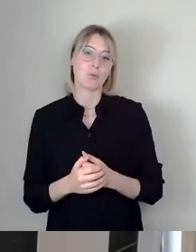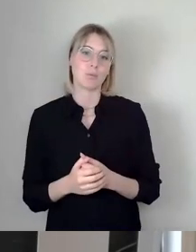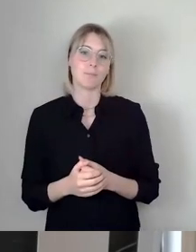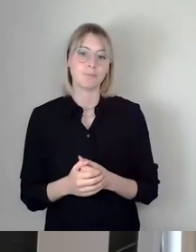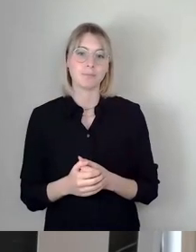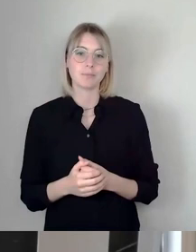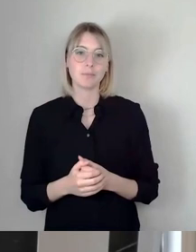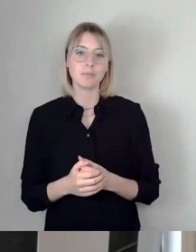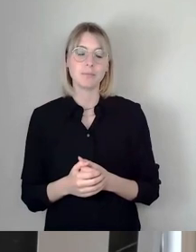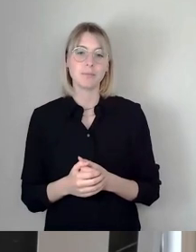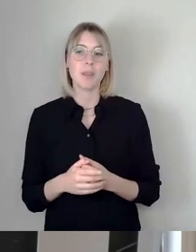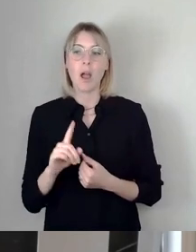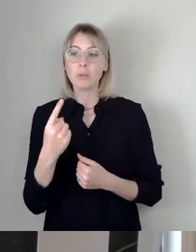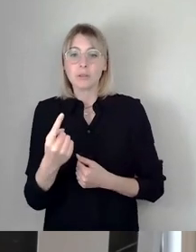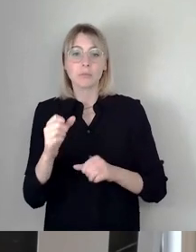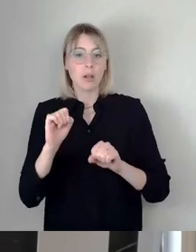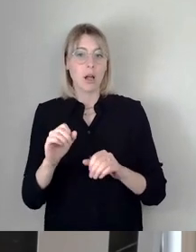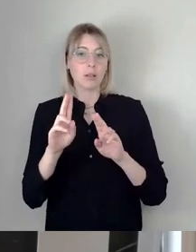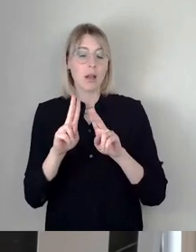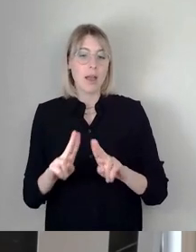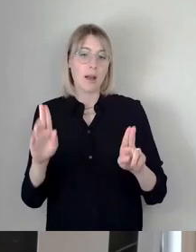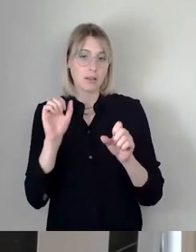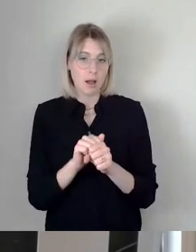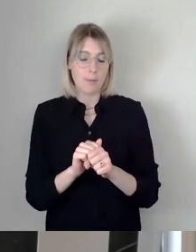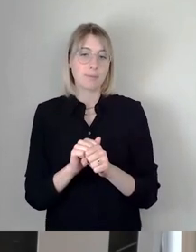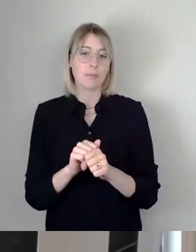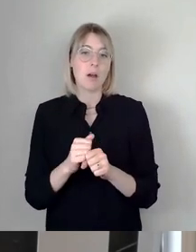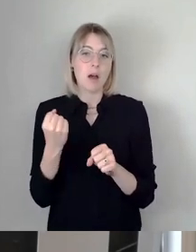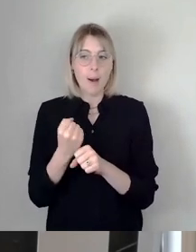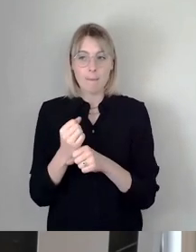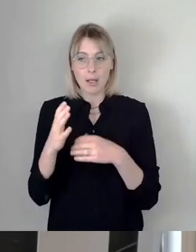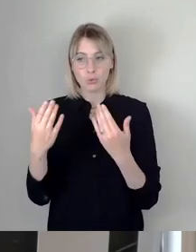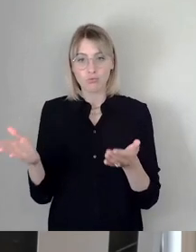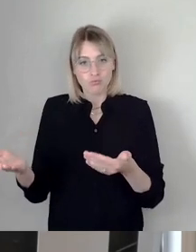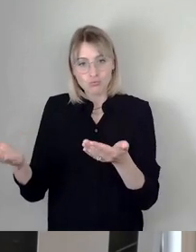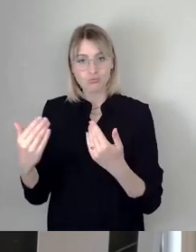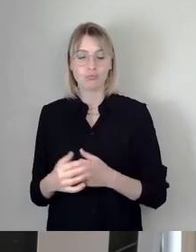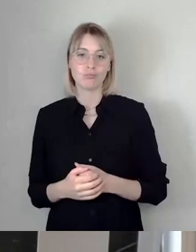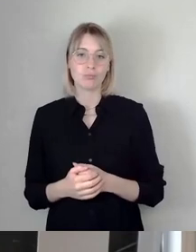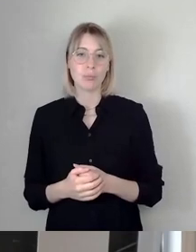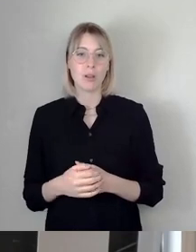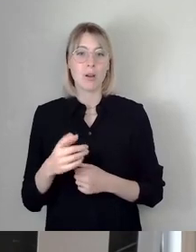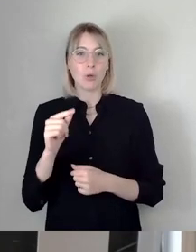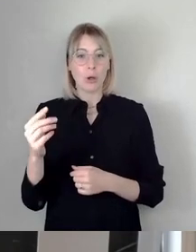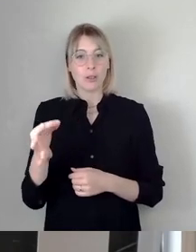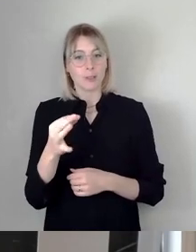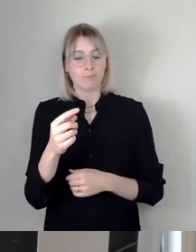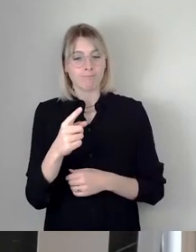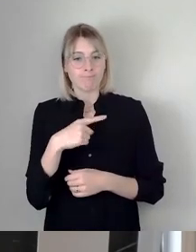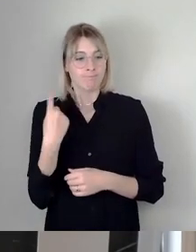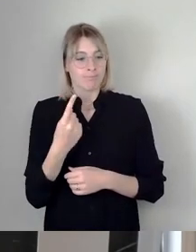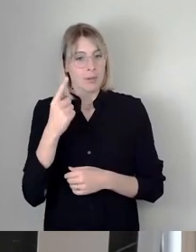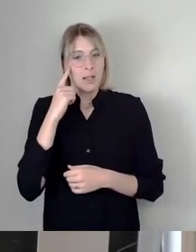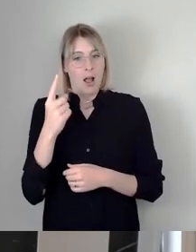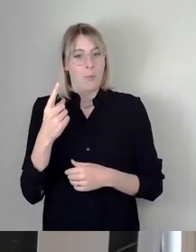also diese ganzen positiven Dinge, die aus unserer Sicht einfach nur mit Vorfreude und mit wehenden